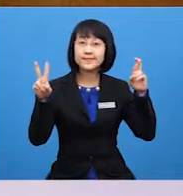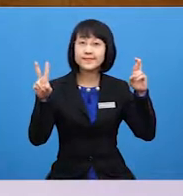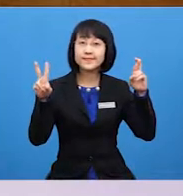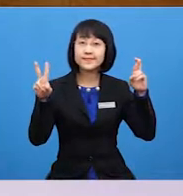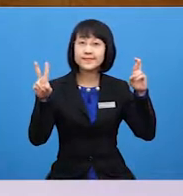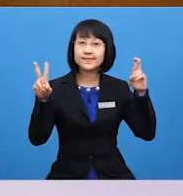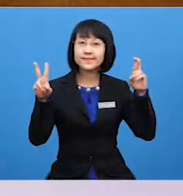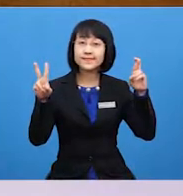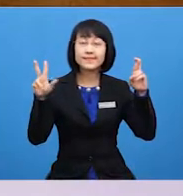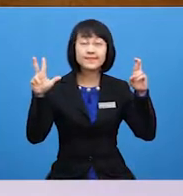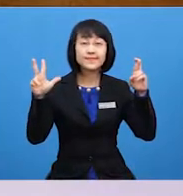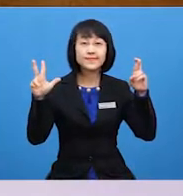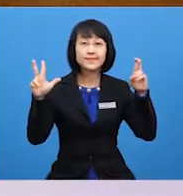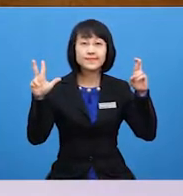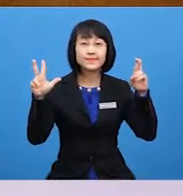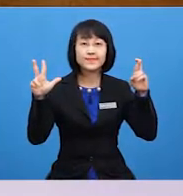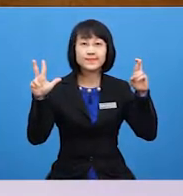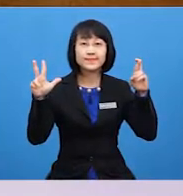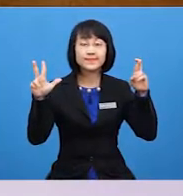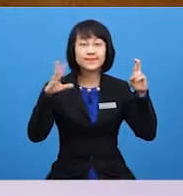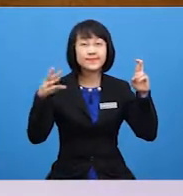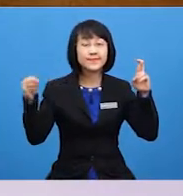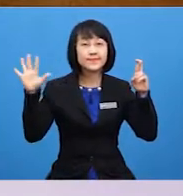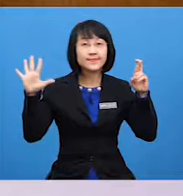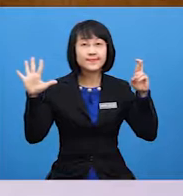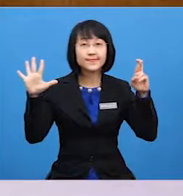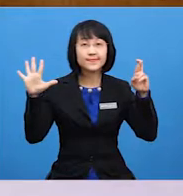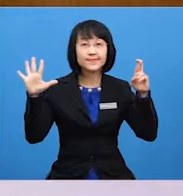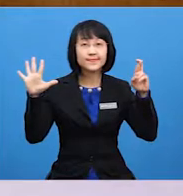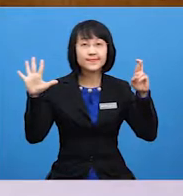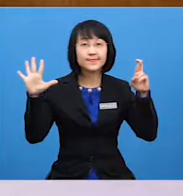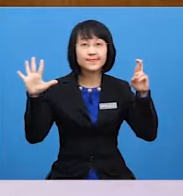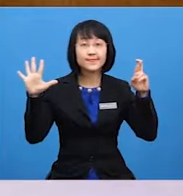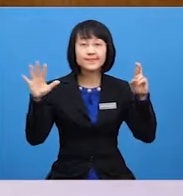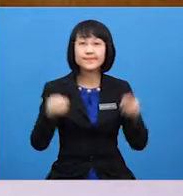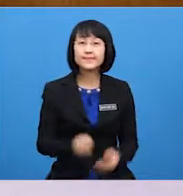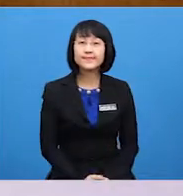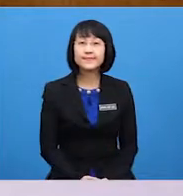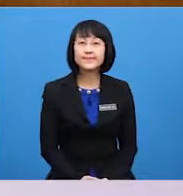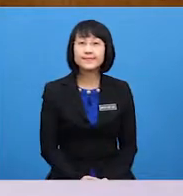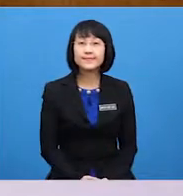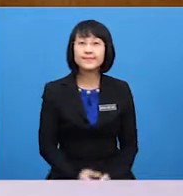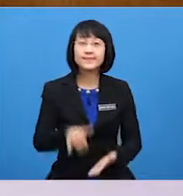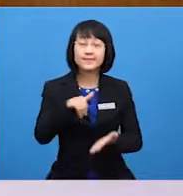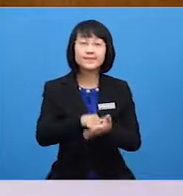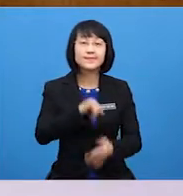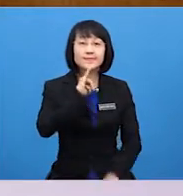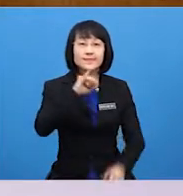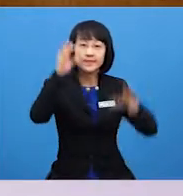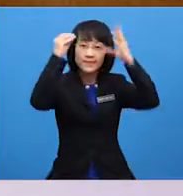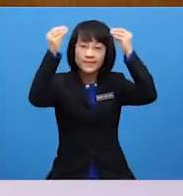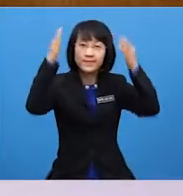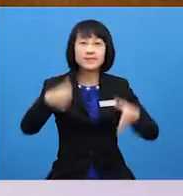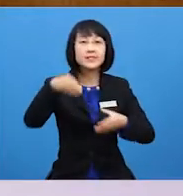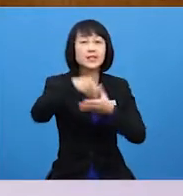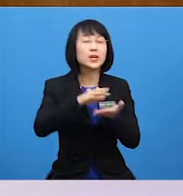3, and 5 And that is teacher in